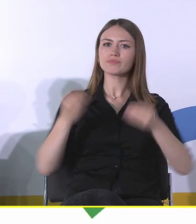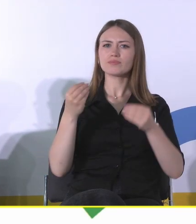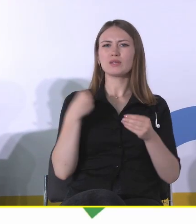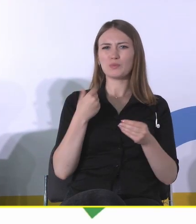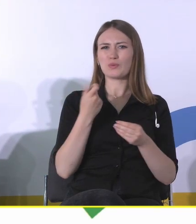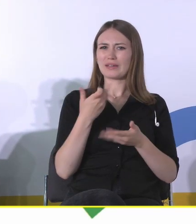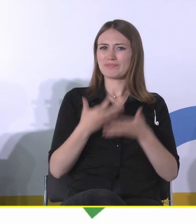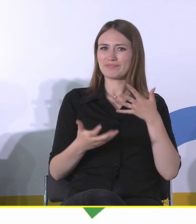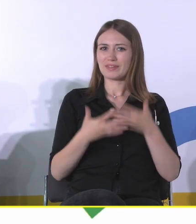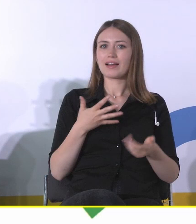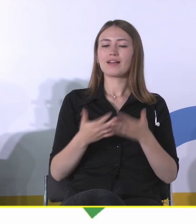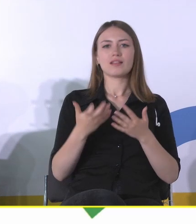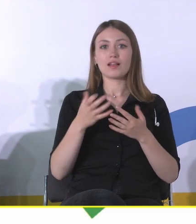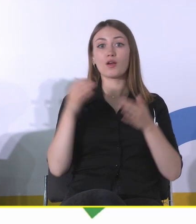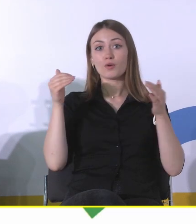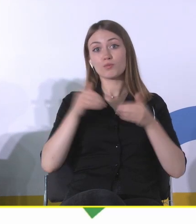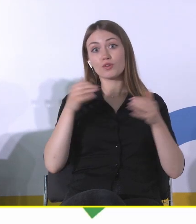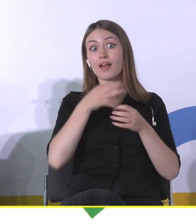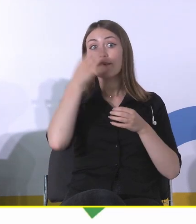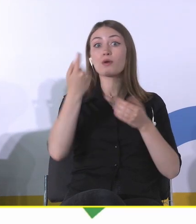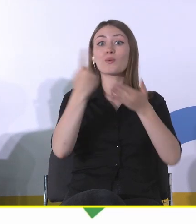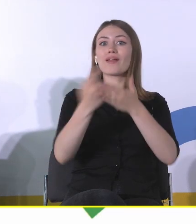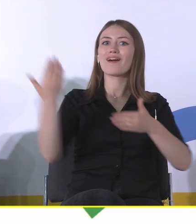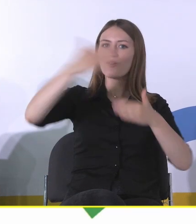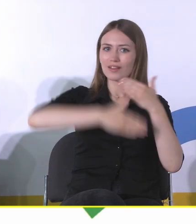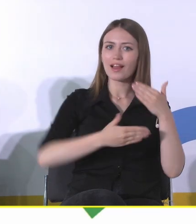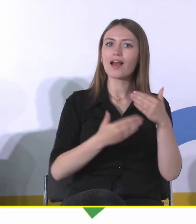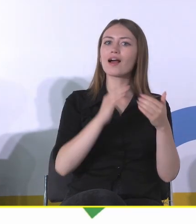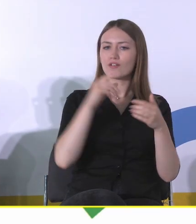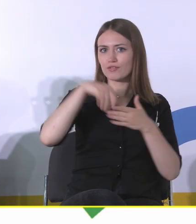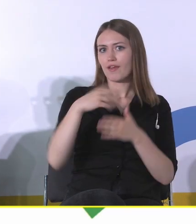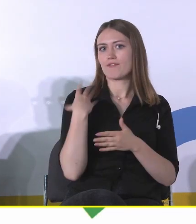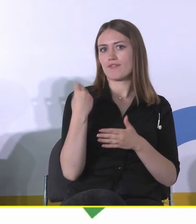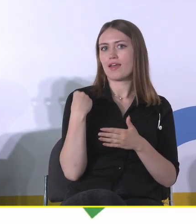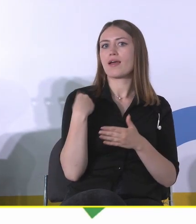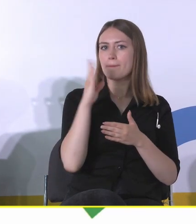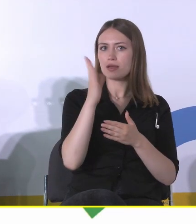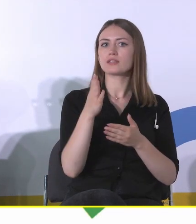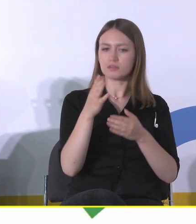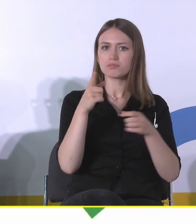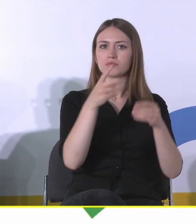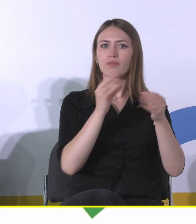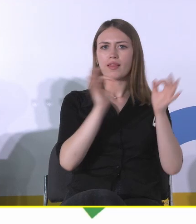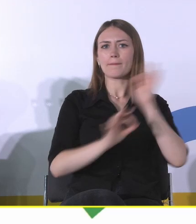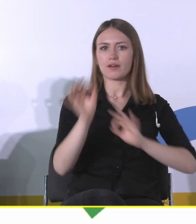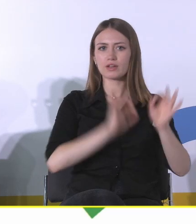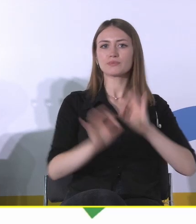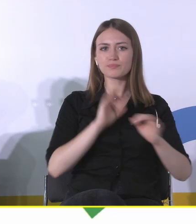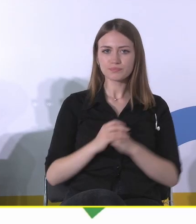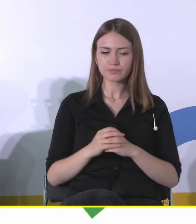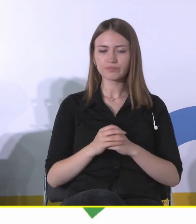może go lepiej będziemy kończyć, będzie wiekiem, który będzie należał do konserwatorów, szeroko pojętych. także